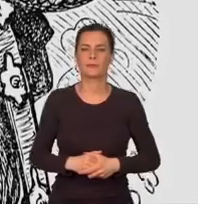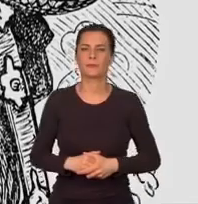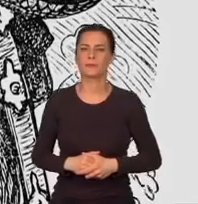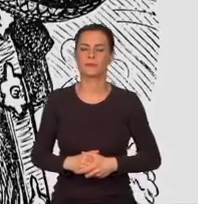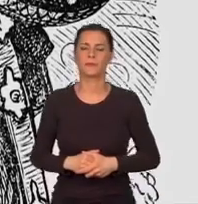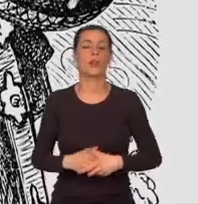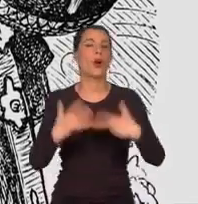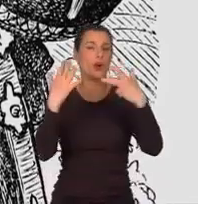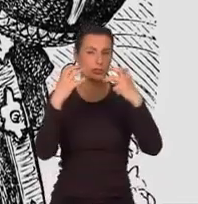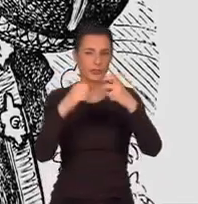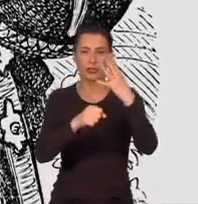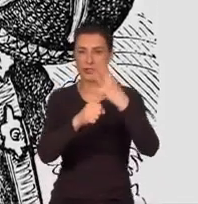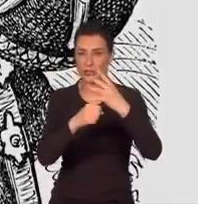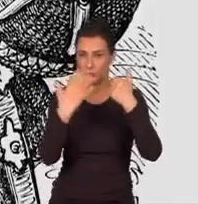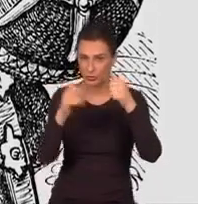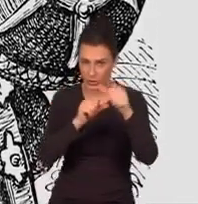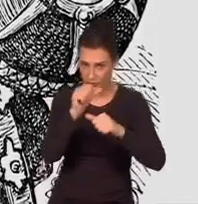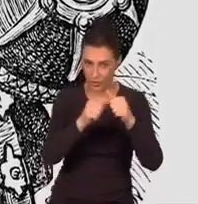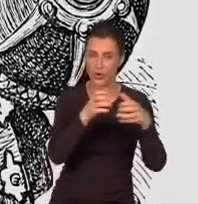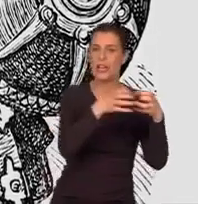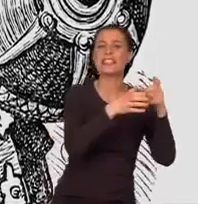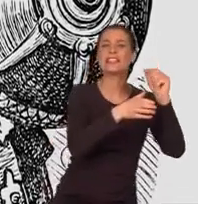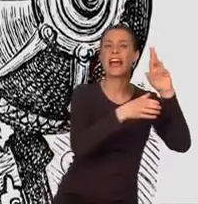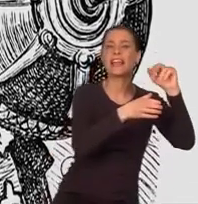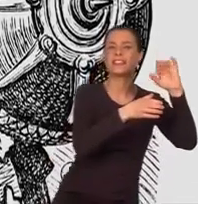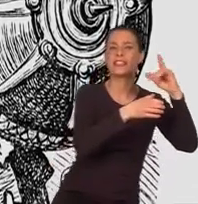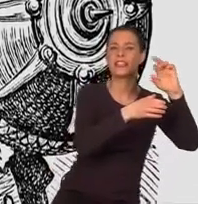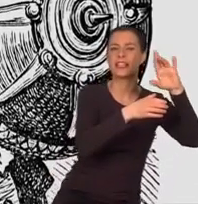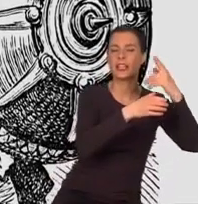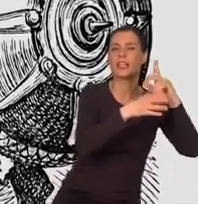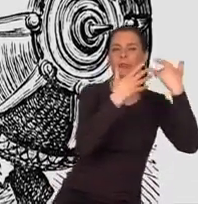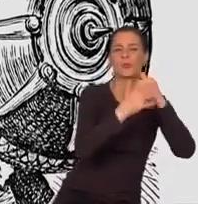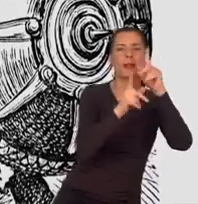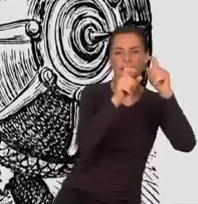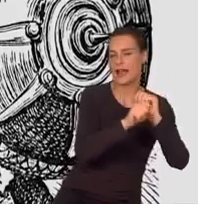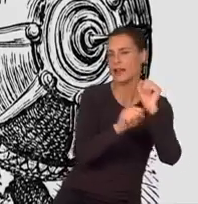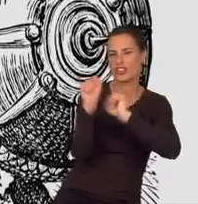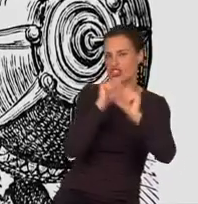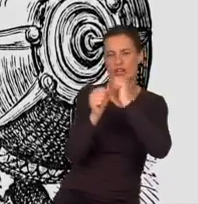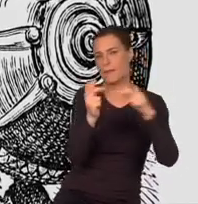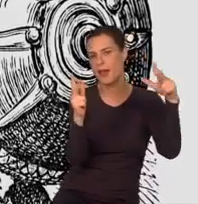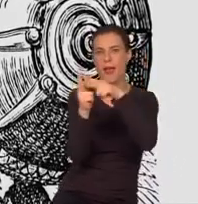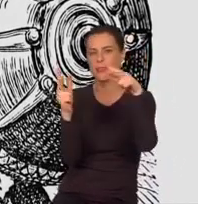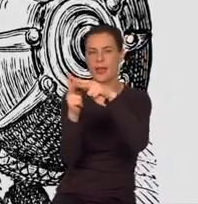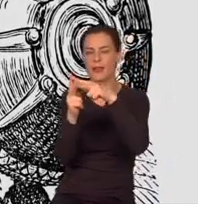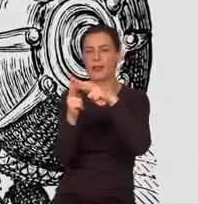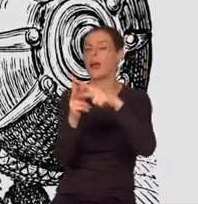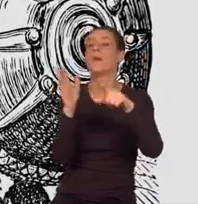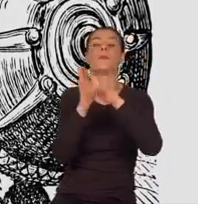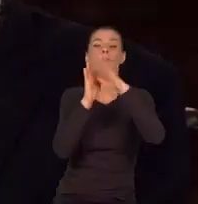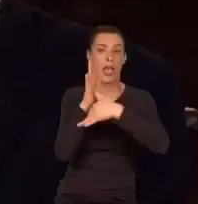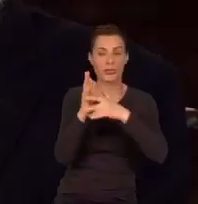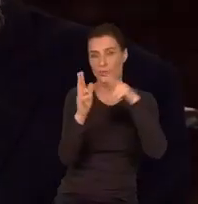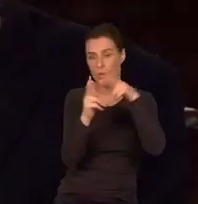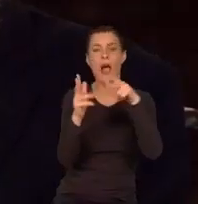W 846 roku Saraceni zdobyli Ostię i ruszyli na Żyju. Nie weszli do miasta,